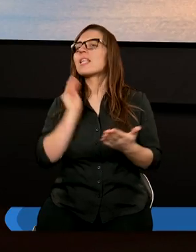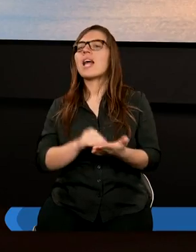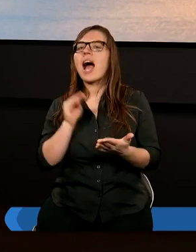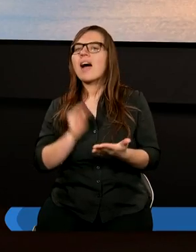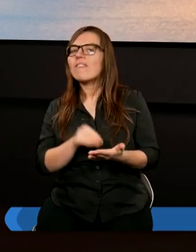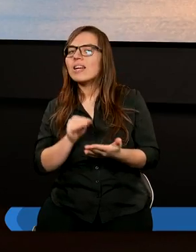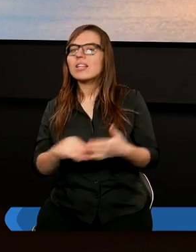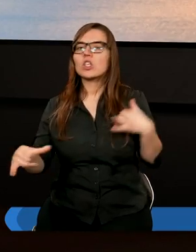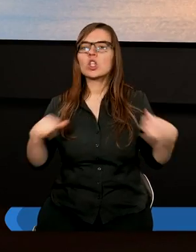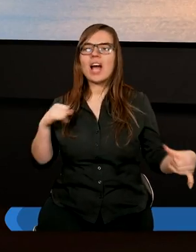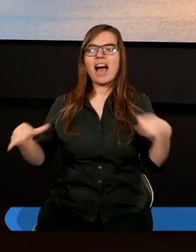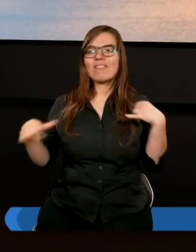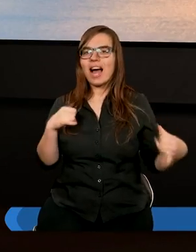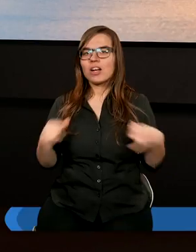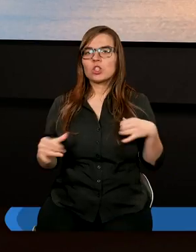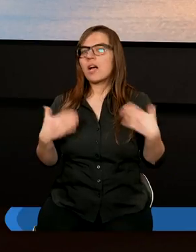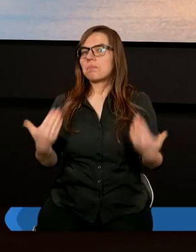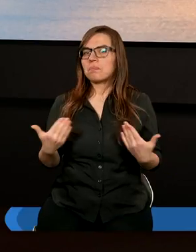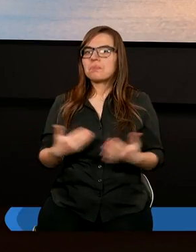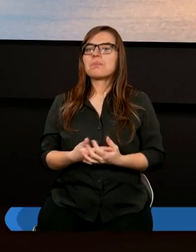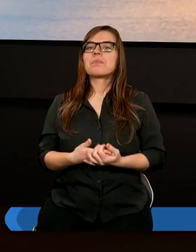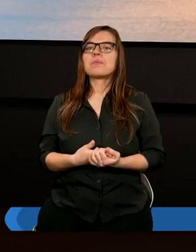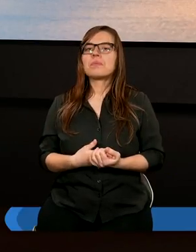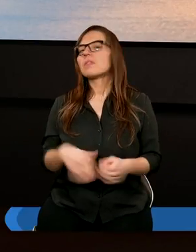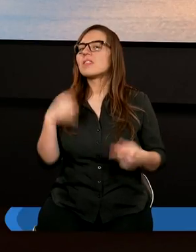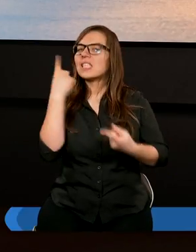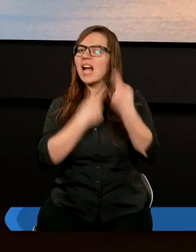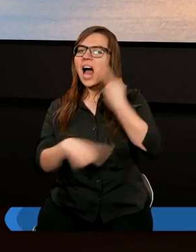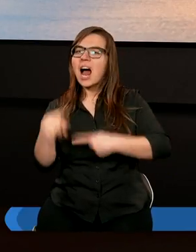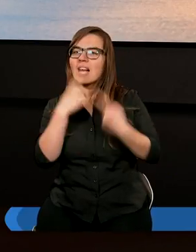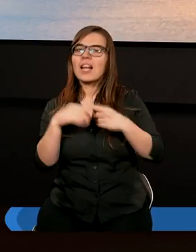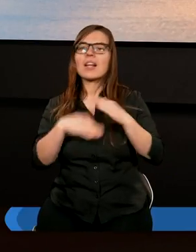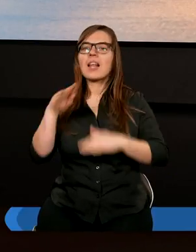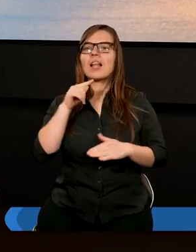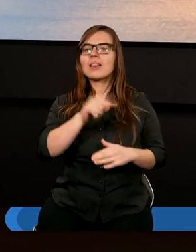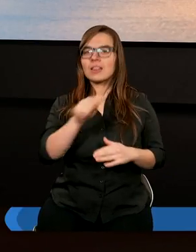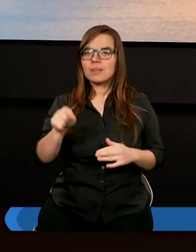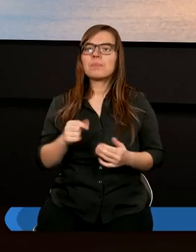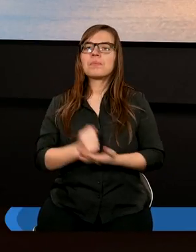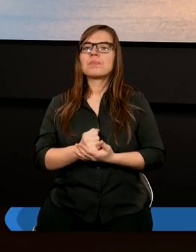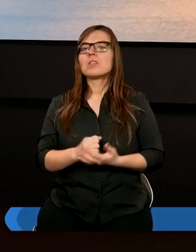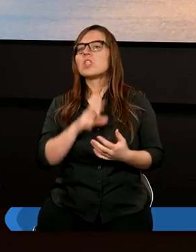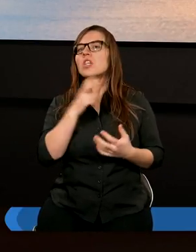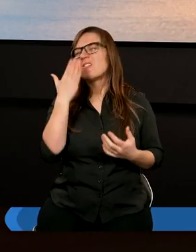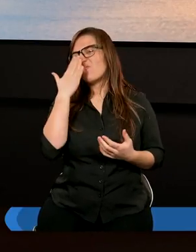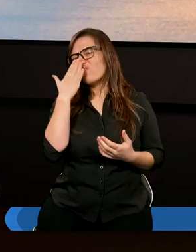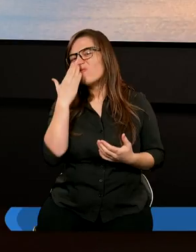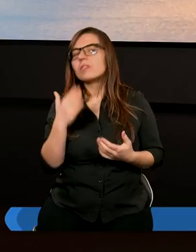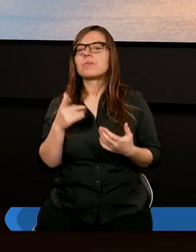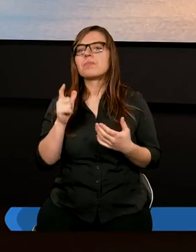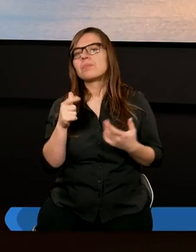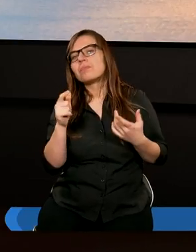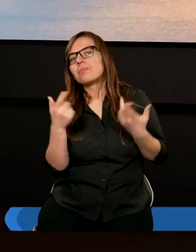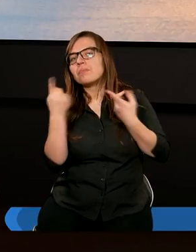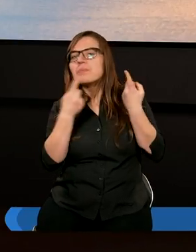Nawyki szafarza. Tak się zastanawiałem nad tym. Ciekaw jestem, co Wy